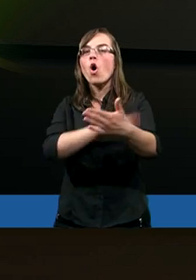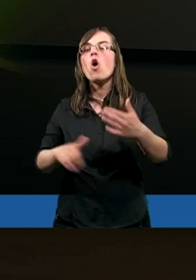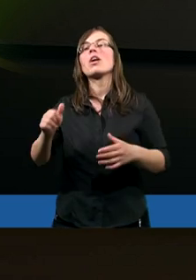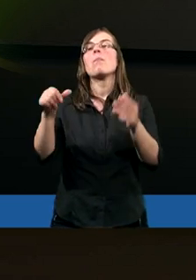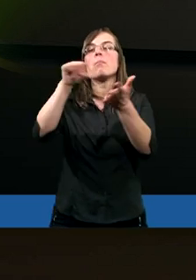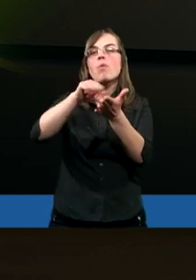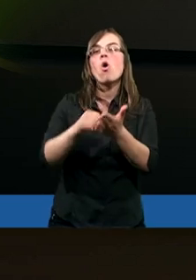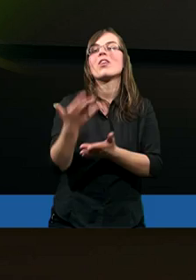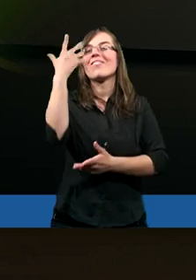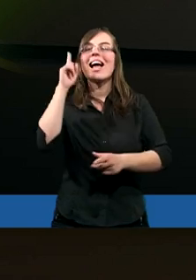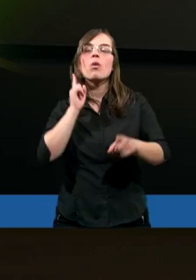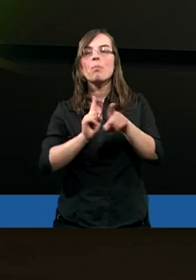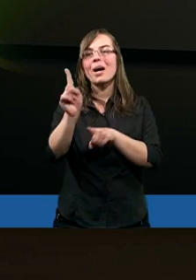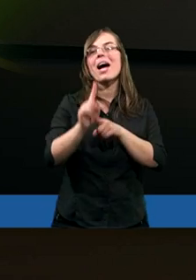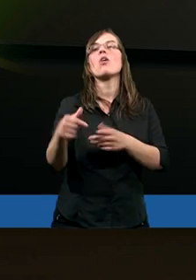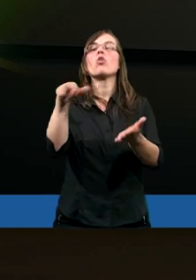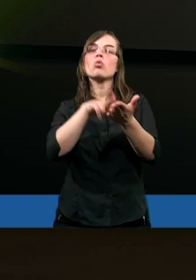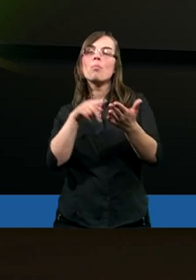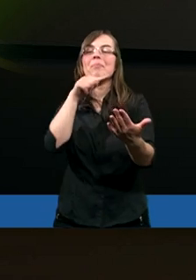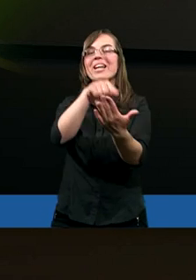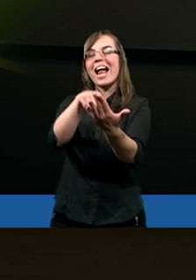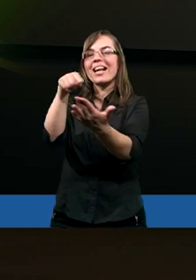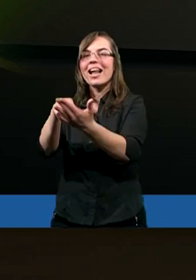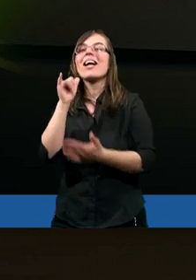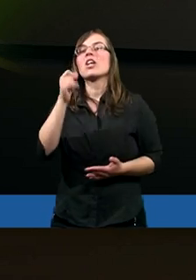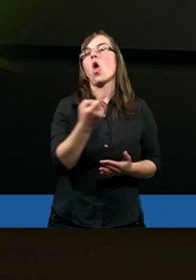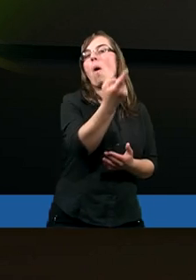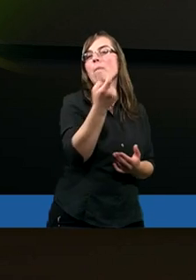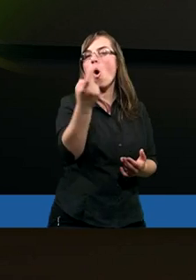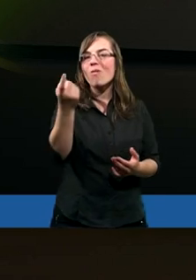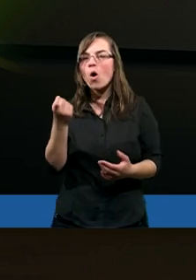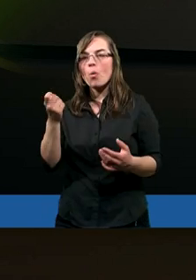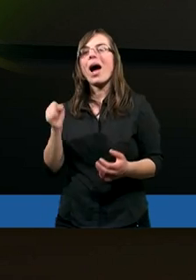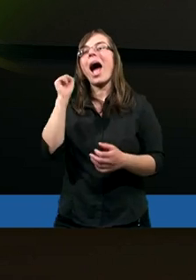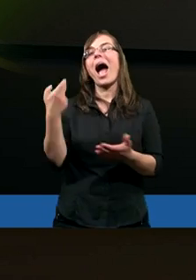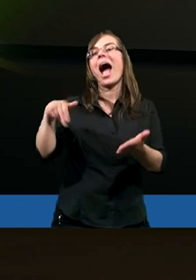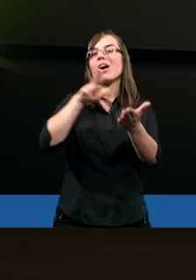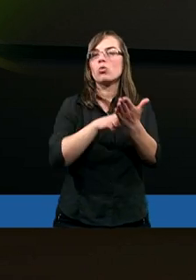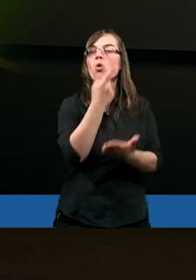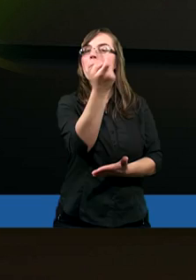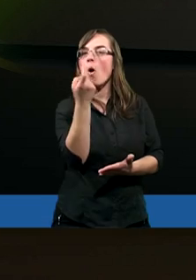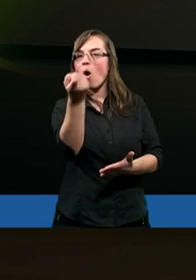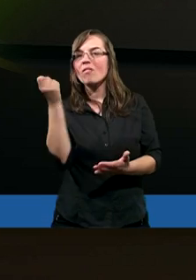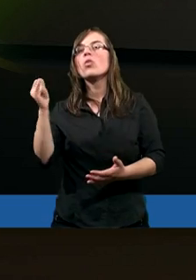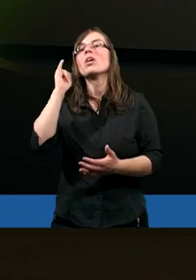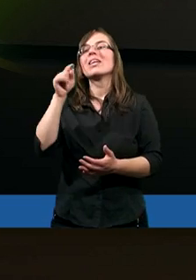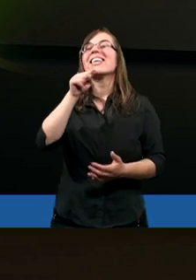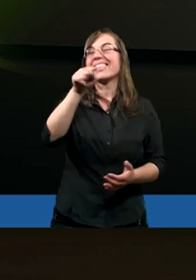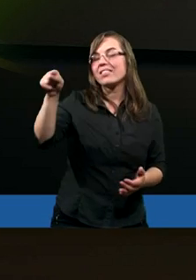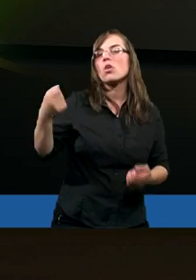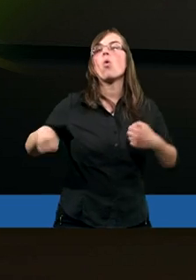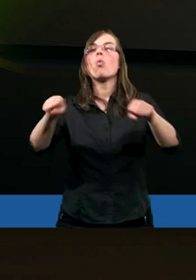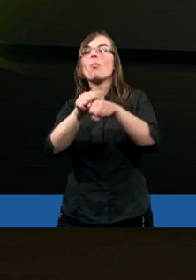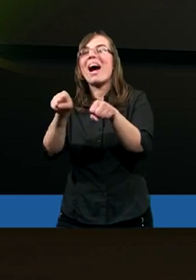braci. A których przeznaczył, tych i powołał. A których powołał, tych i